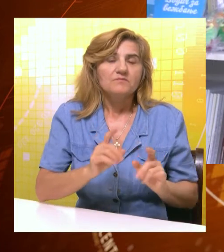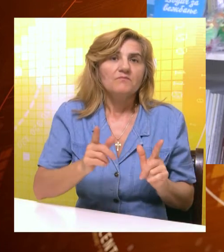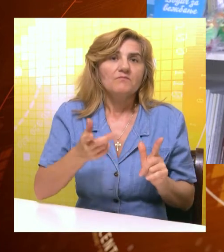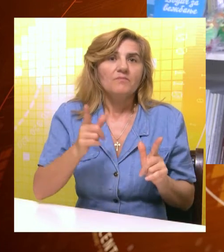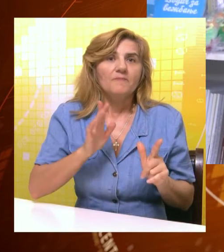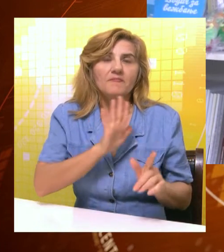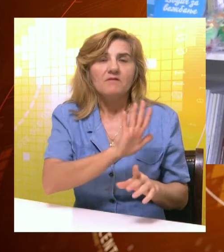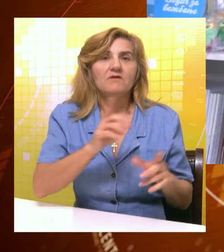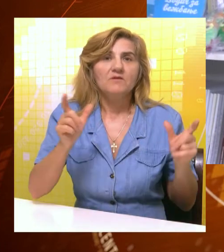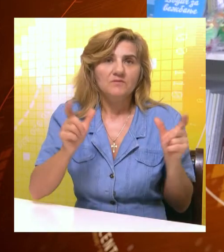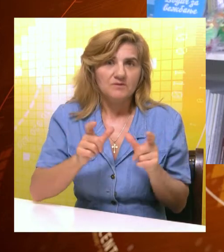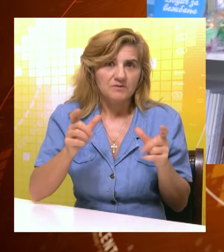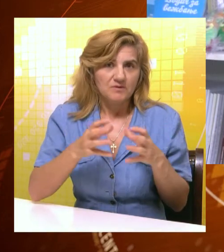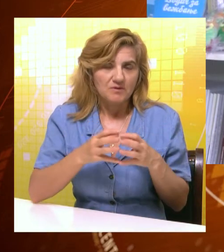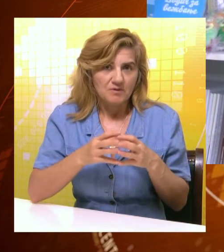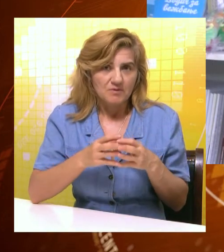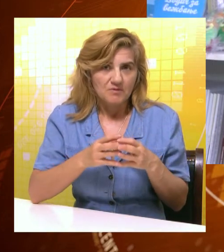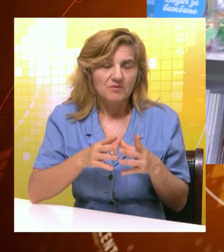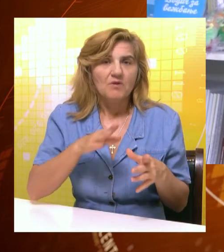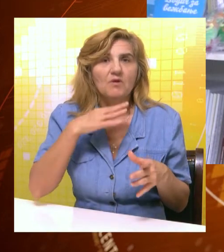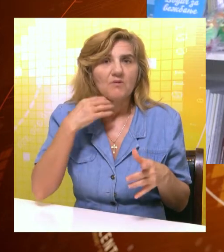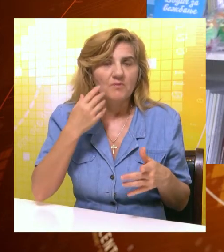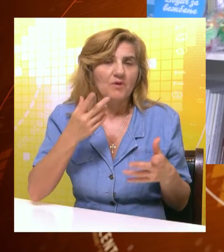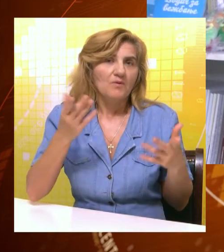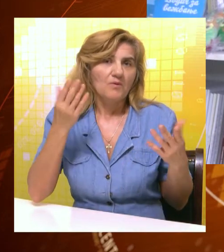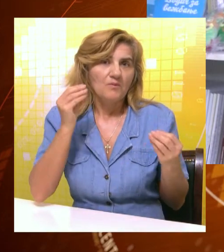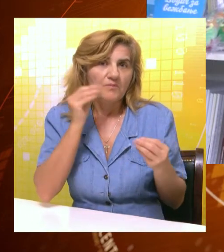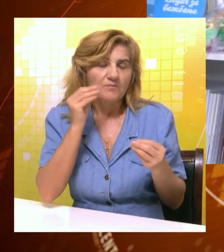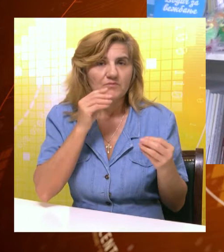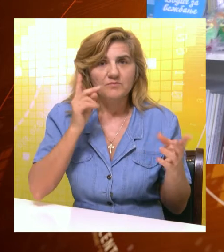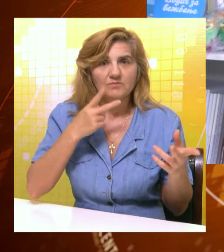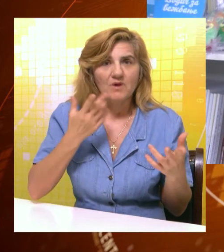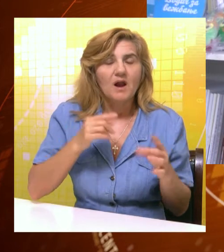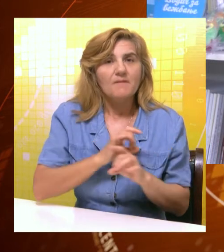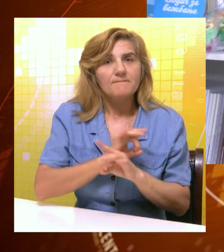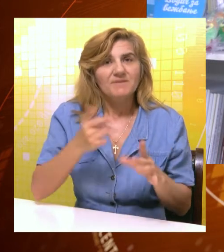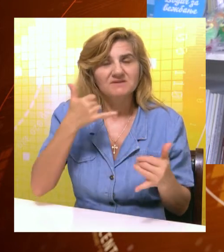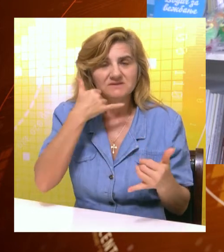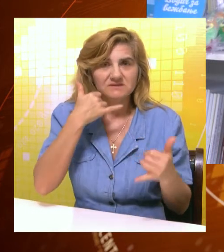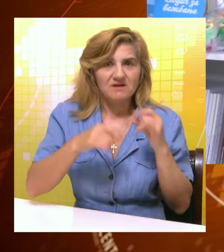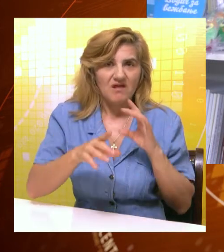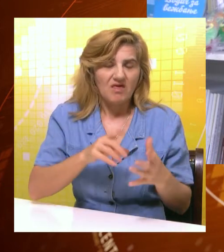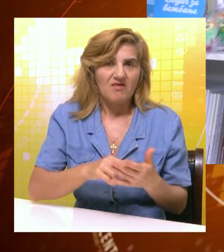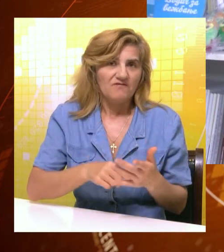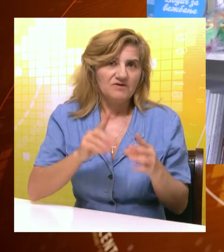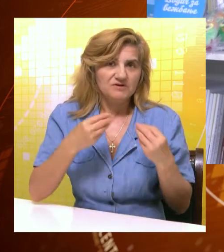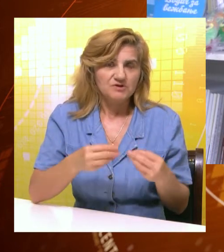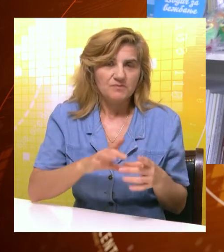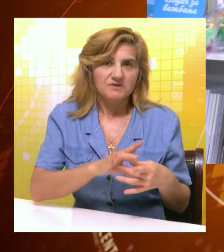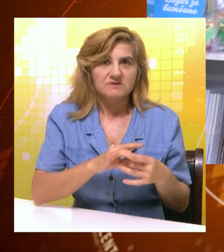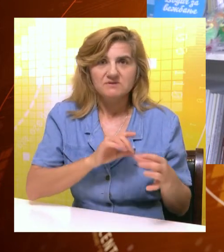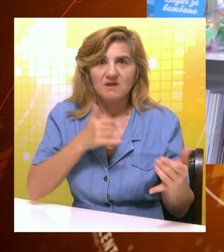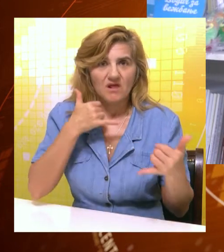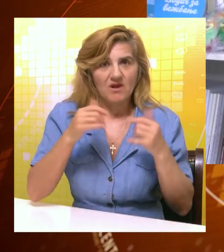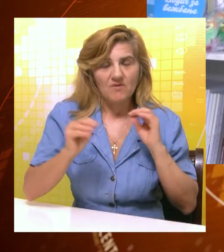neformalnom druženju sa svojim vršnjacima, ali bez mobilnih telefona, računara, tablete i ostalih pomagala. I